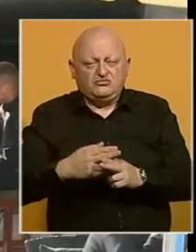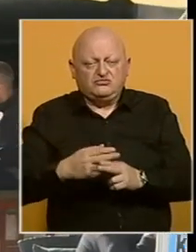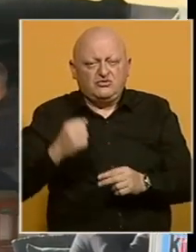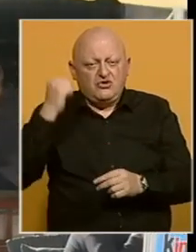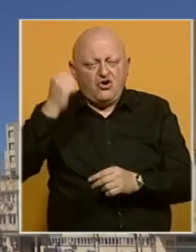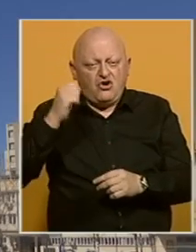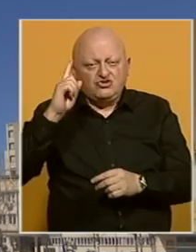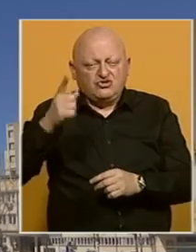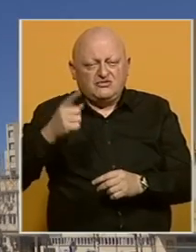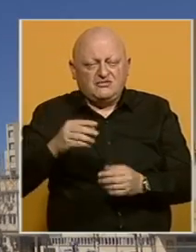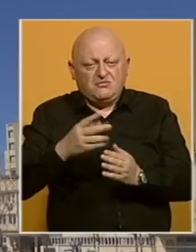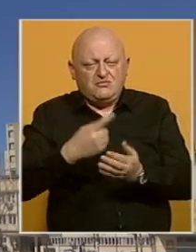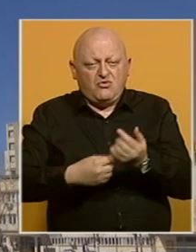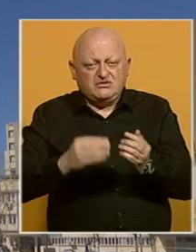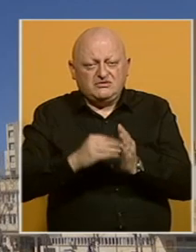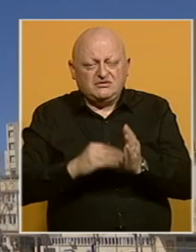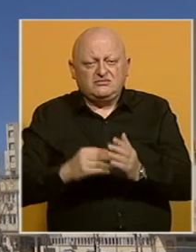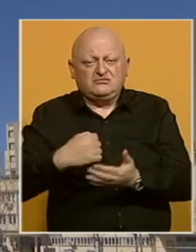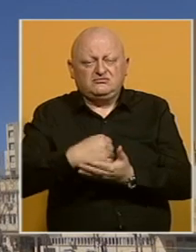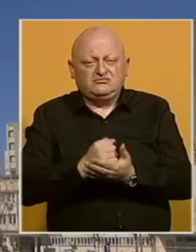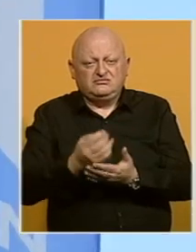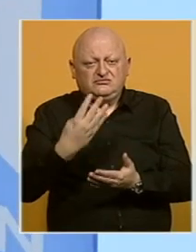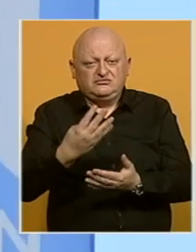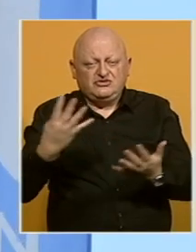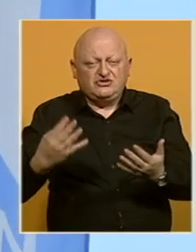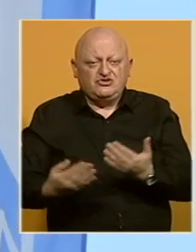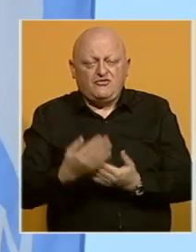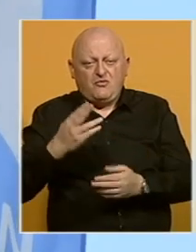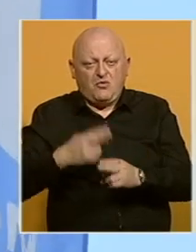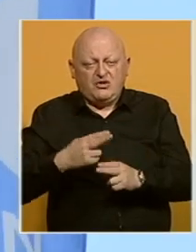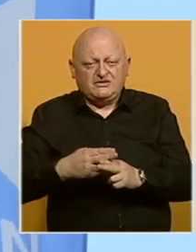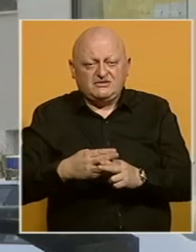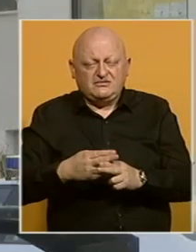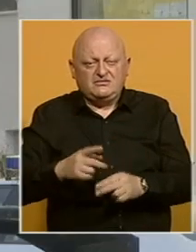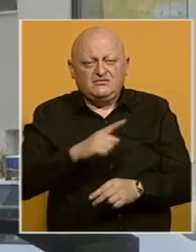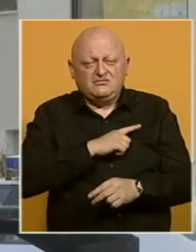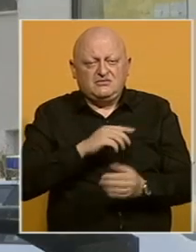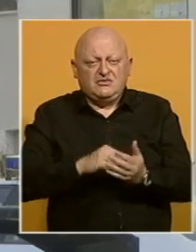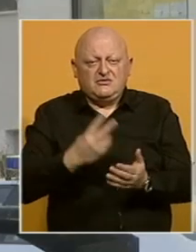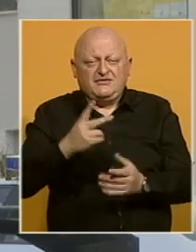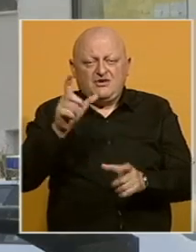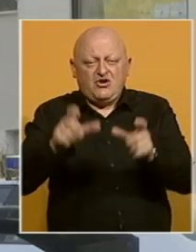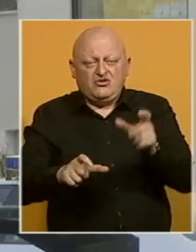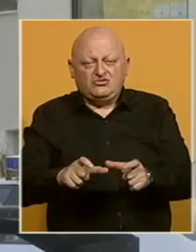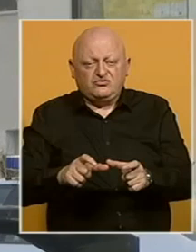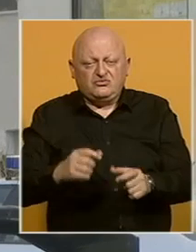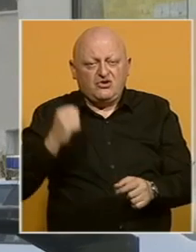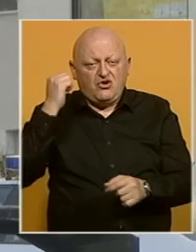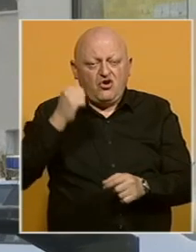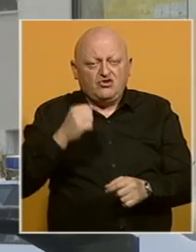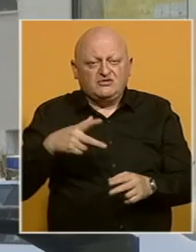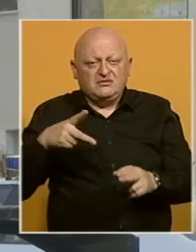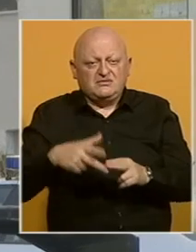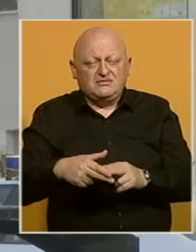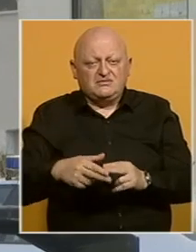Kosovu je prema posljednim podacima registrirano 49 novo zaraženih. Preminulo su još dvije osobe. Na Kosovu su sinoć